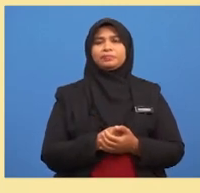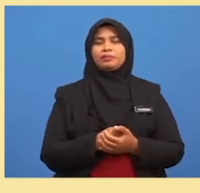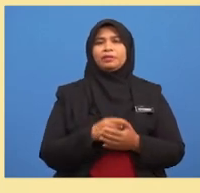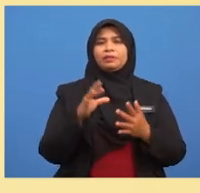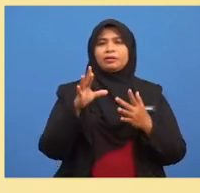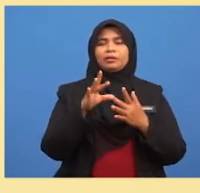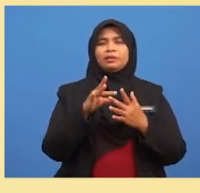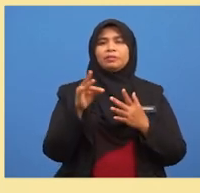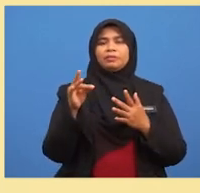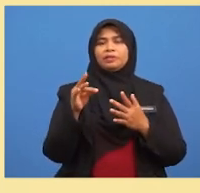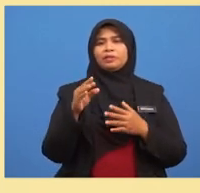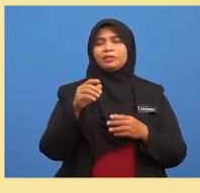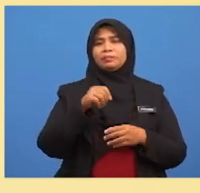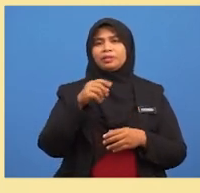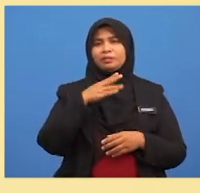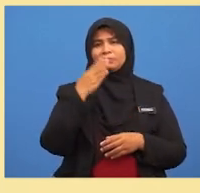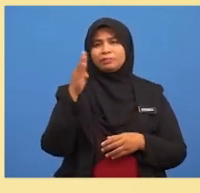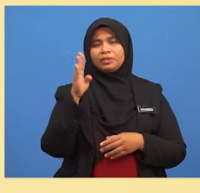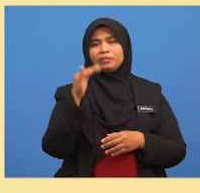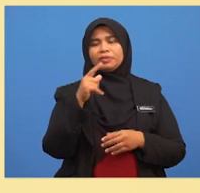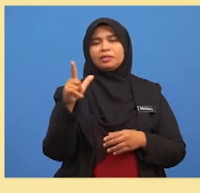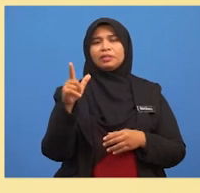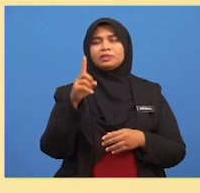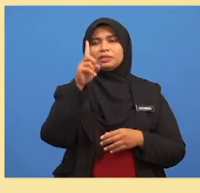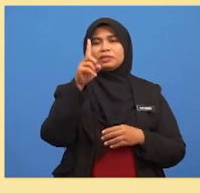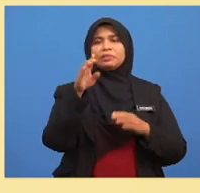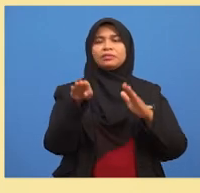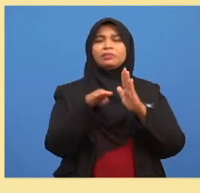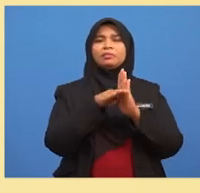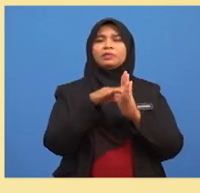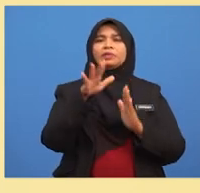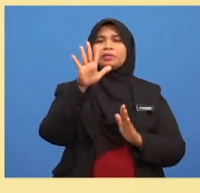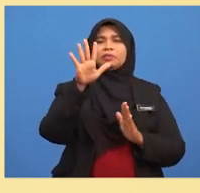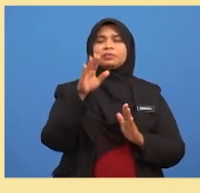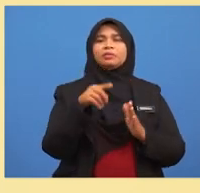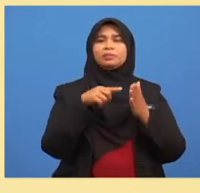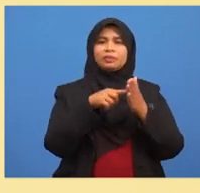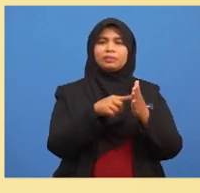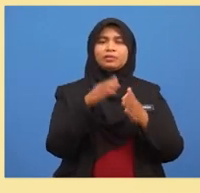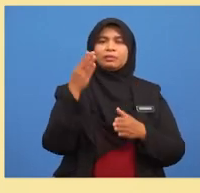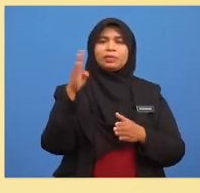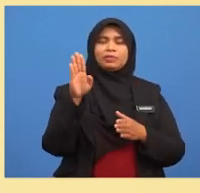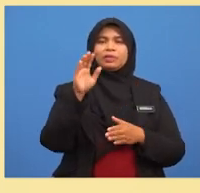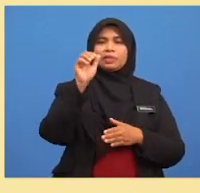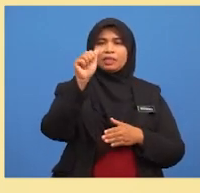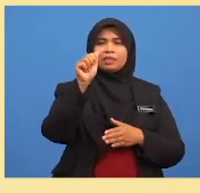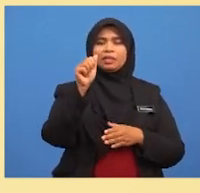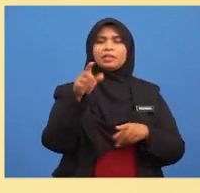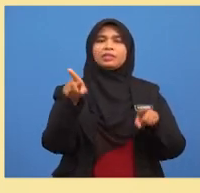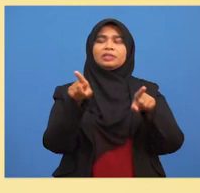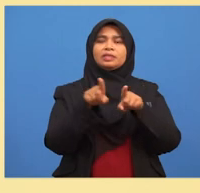memilih sebatang pen biru ialah 1 per 5 Menunjukkan bahawa A